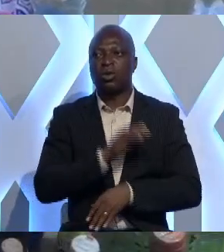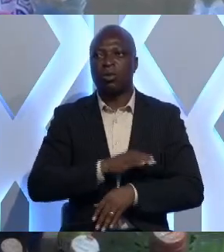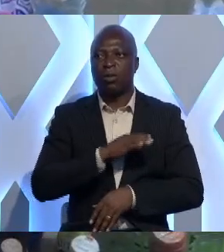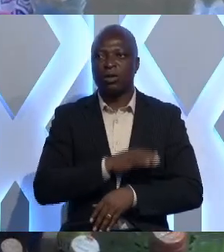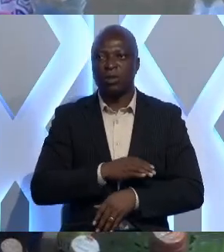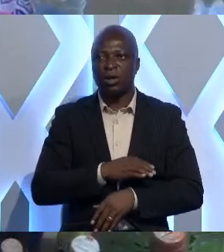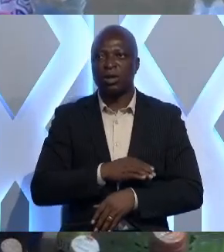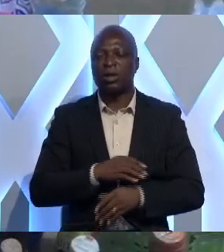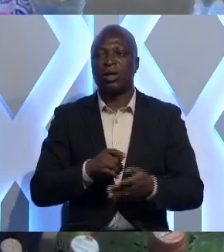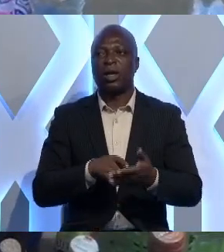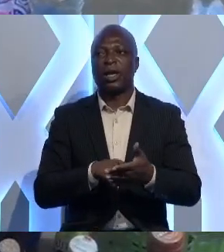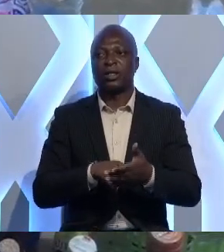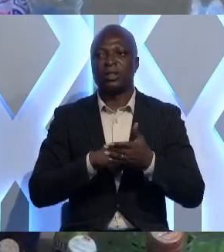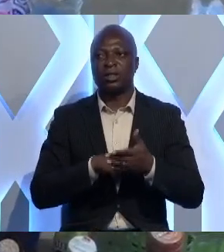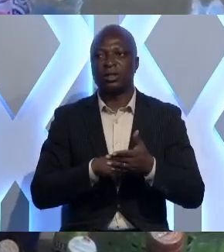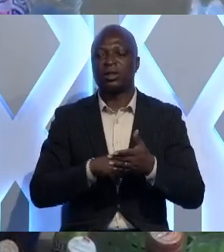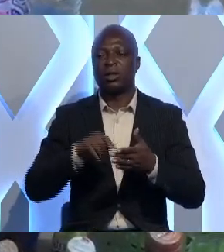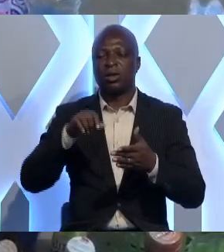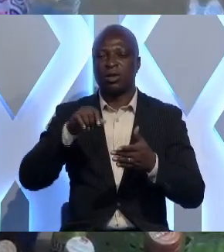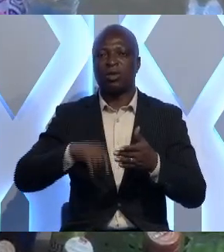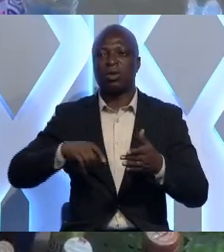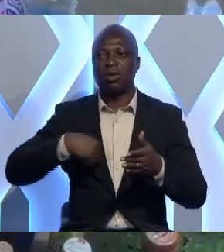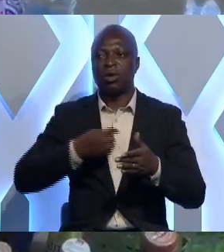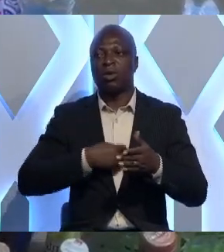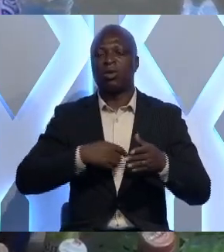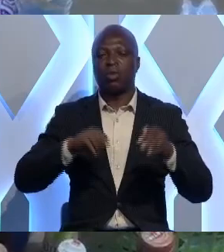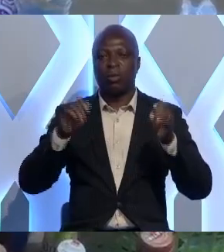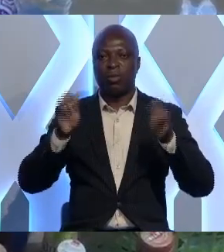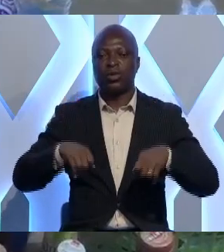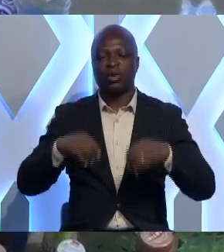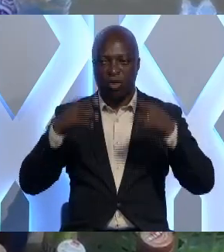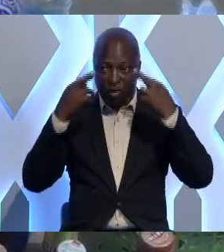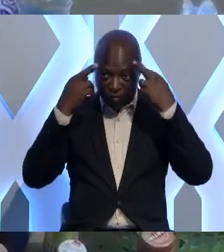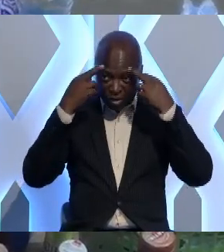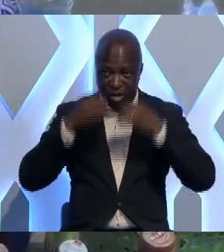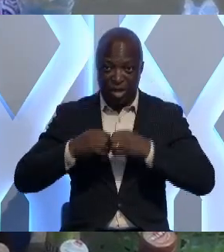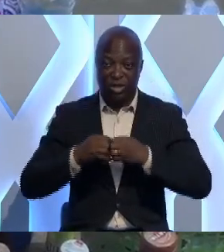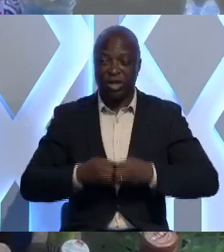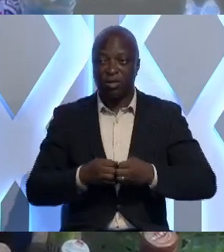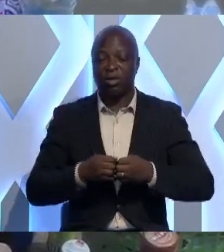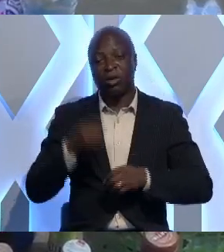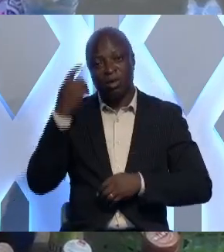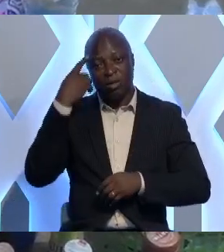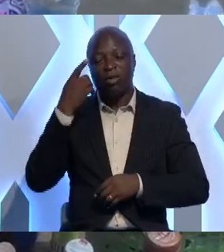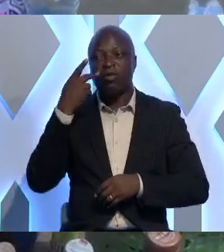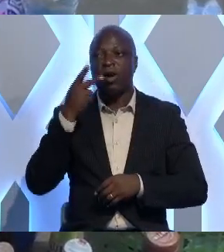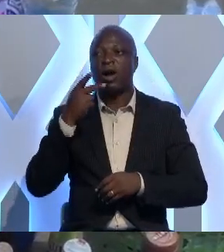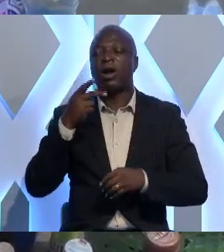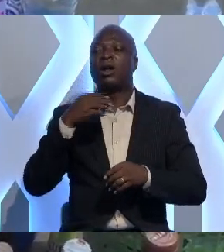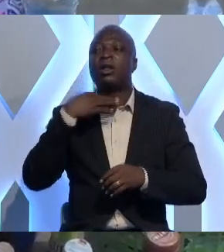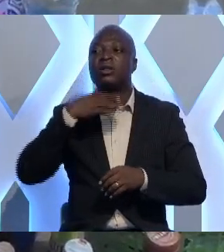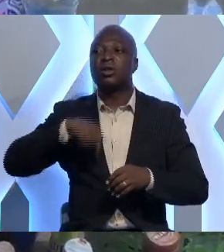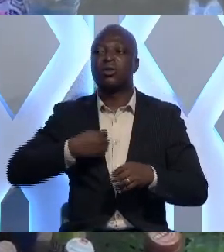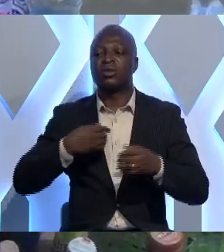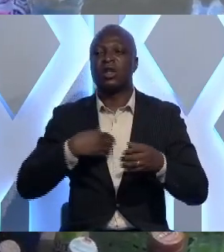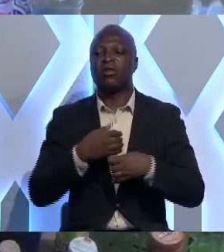exige que nous puissions réfléchir ensemble pour voir les déchets que nous